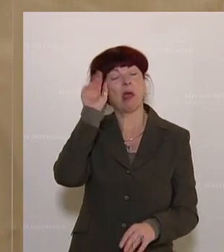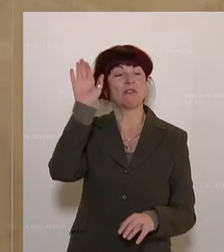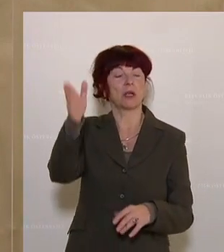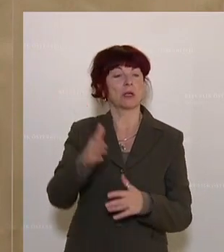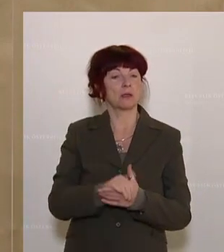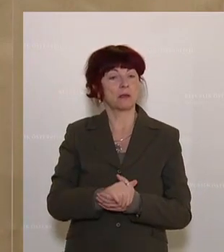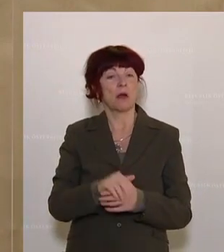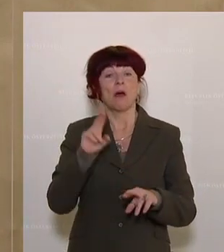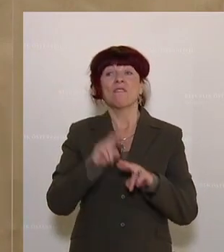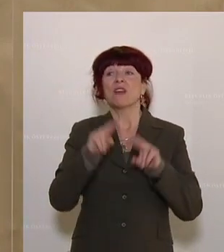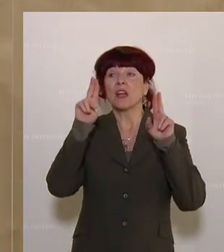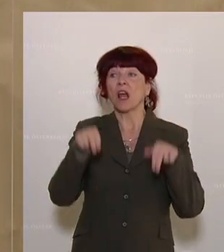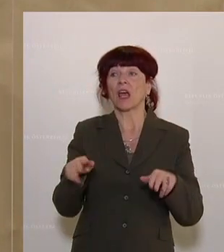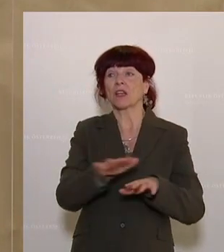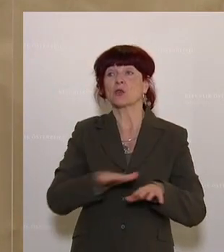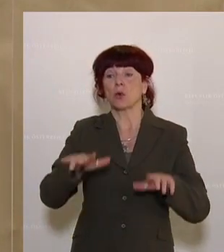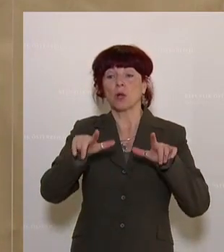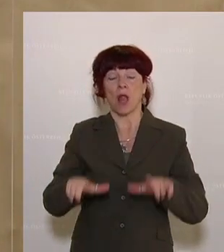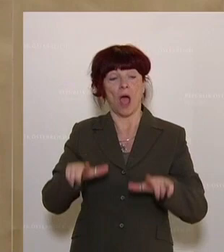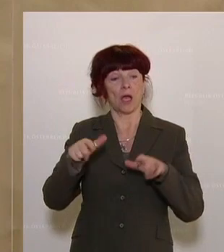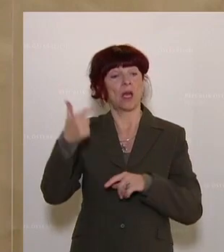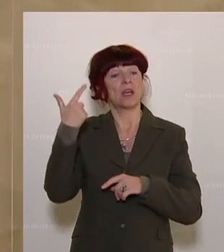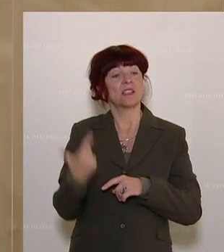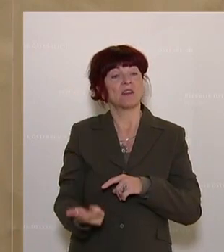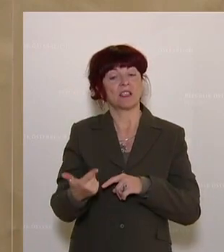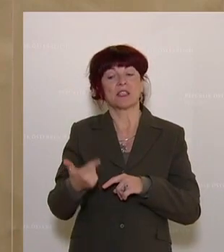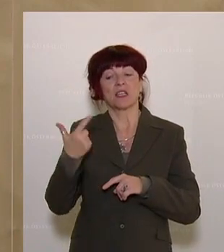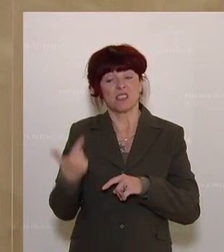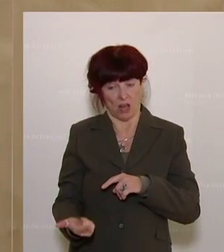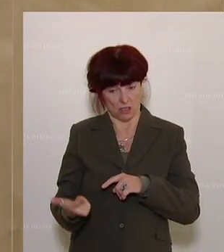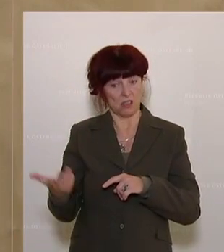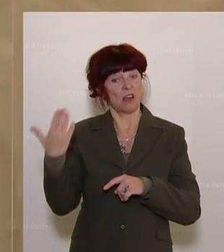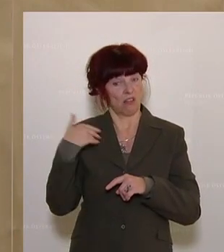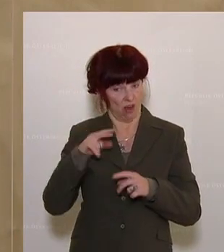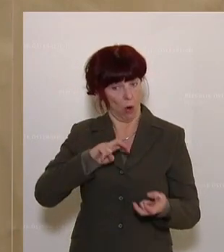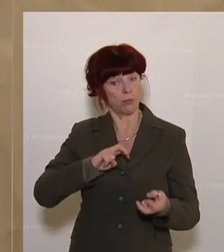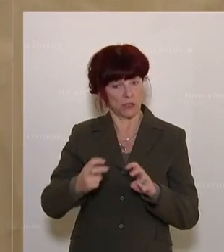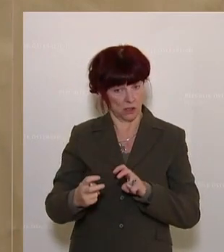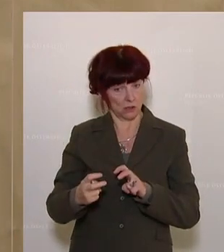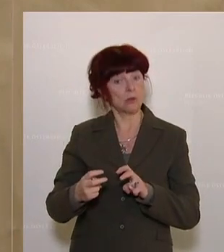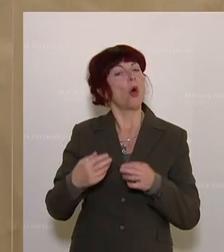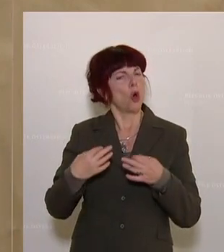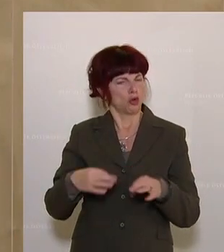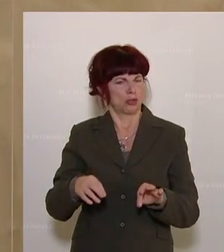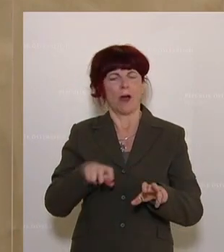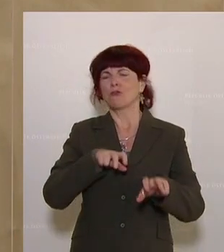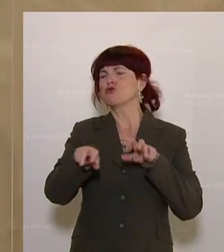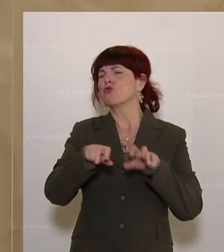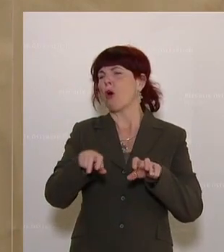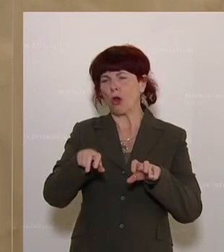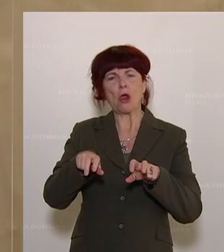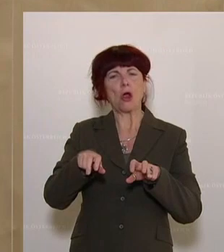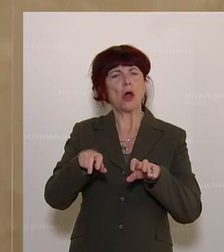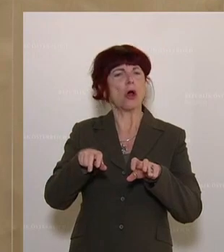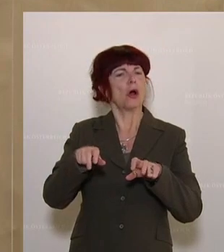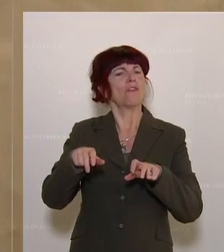Rechtsgrundlage im Jahr 2020 verwirklicht wurde, dann darf man steuerunehrlich sein.